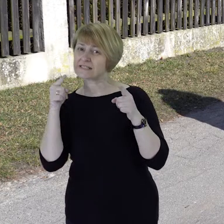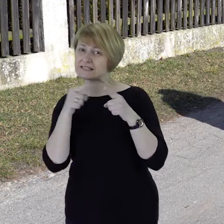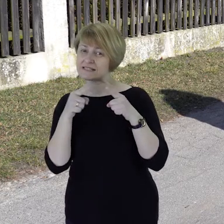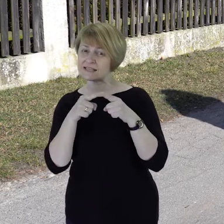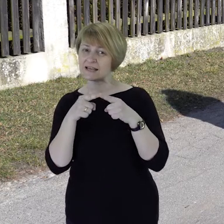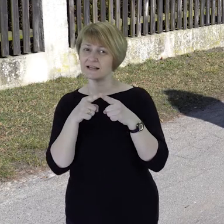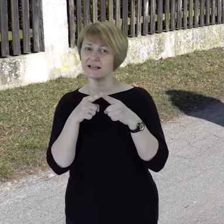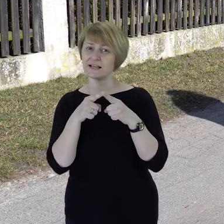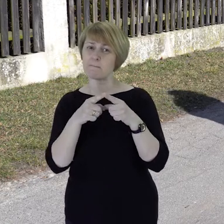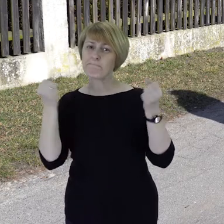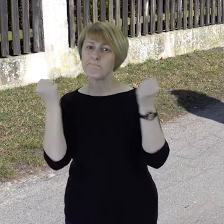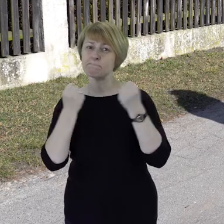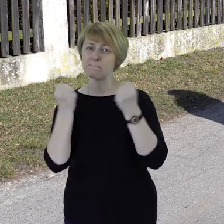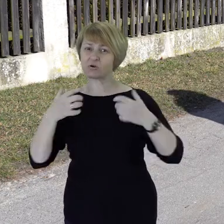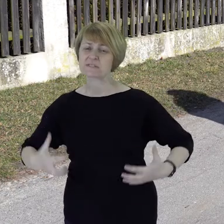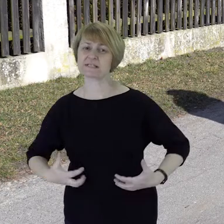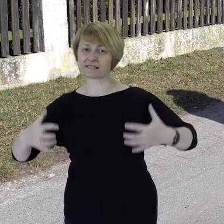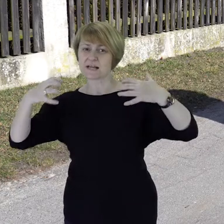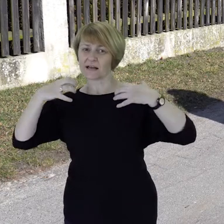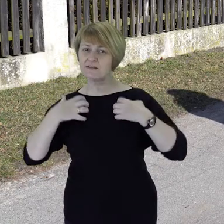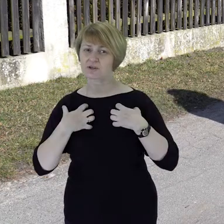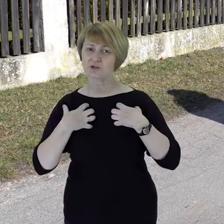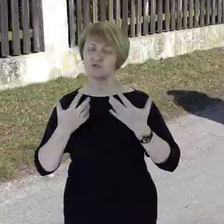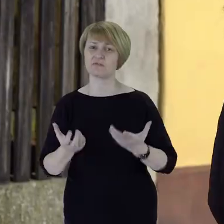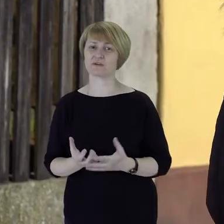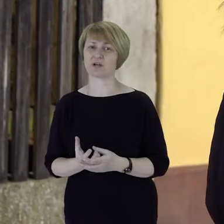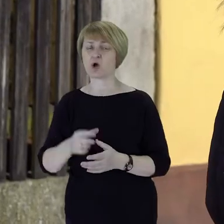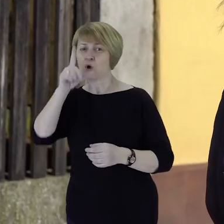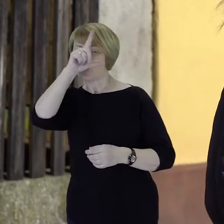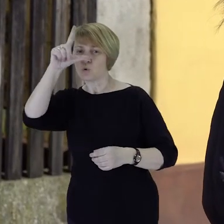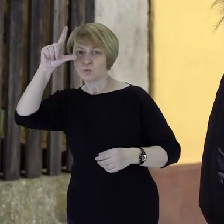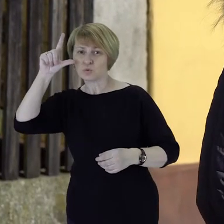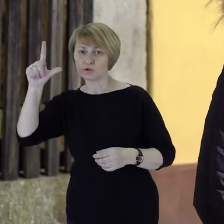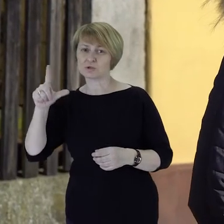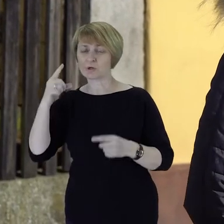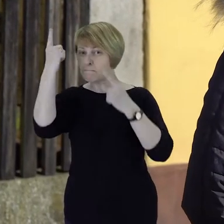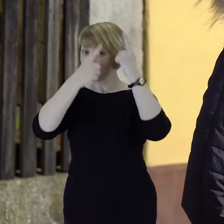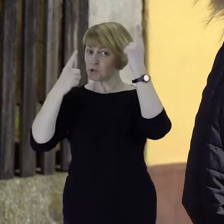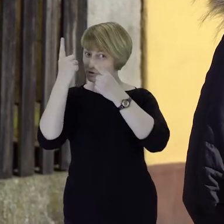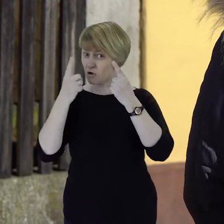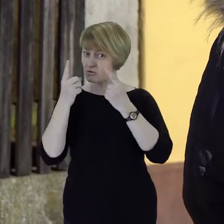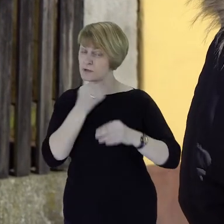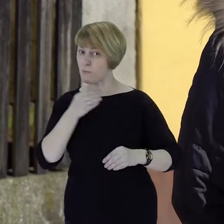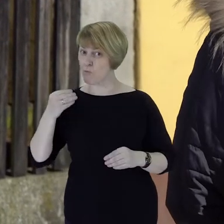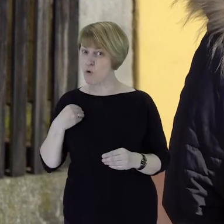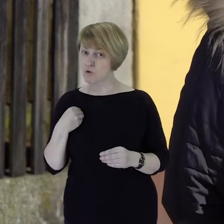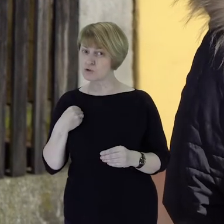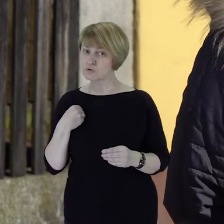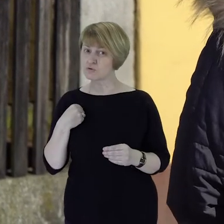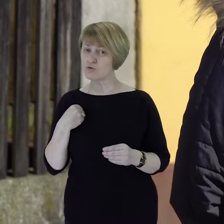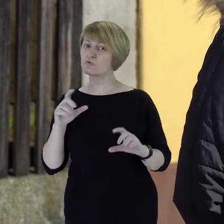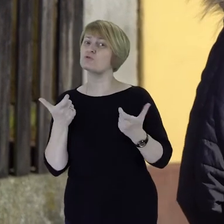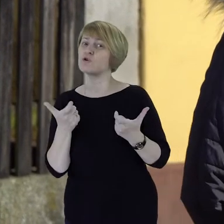mocne zaangażowanie ludności myślącej po polsku w sprawę